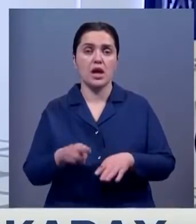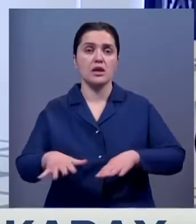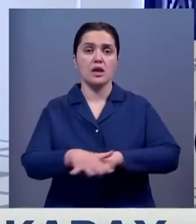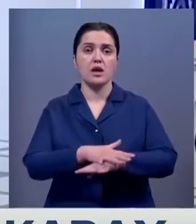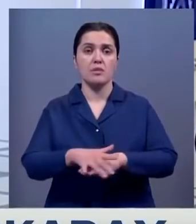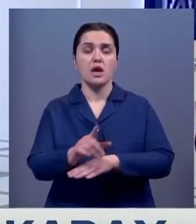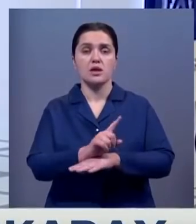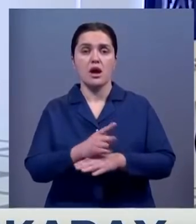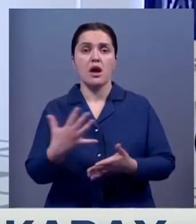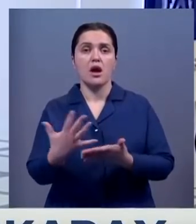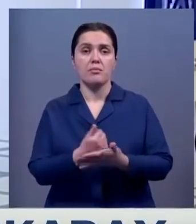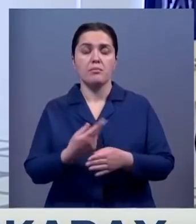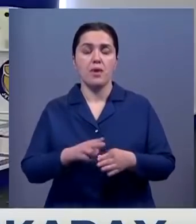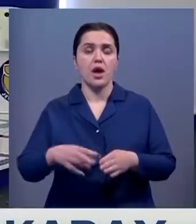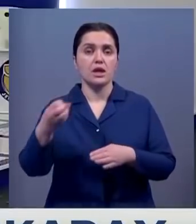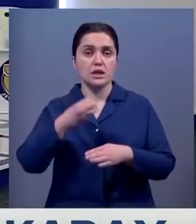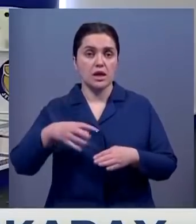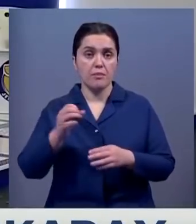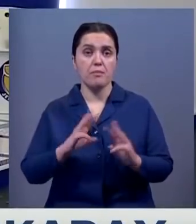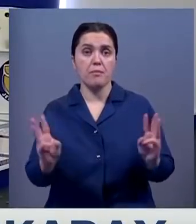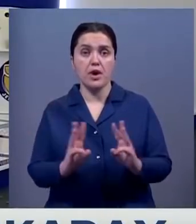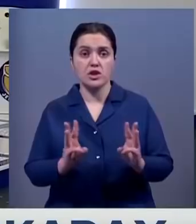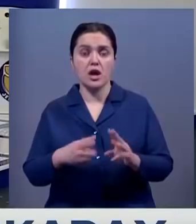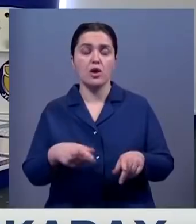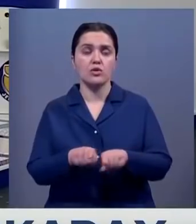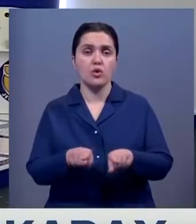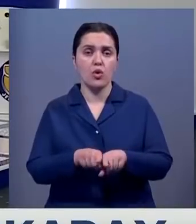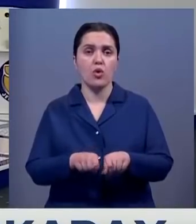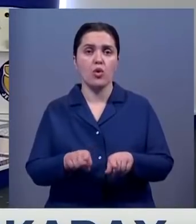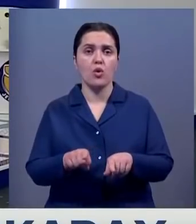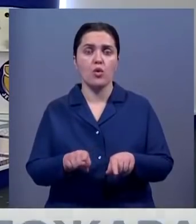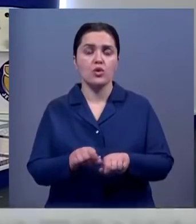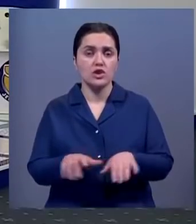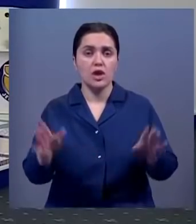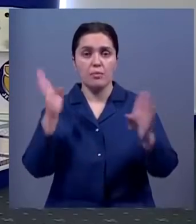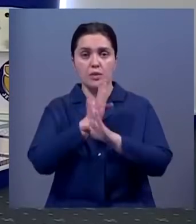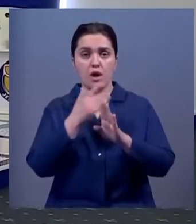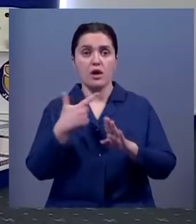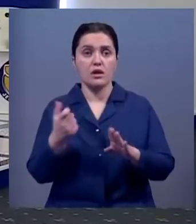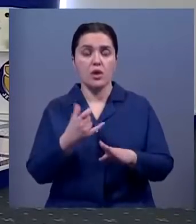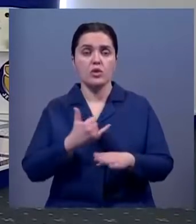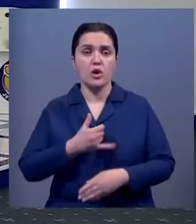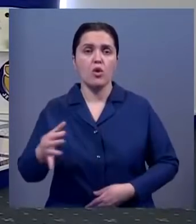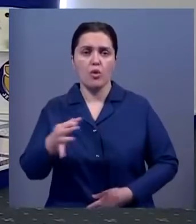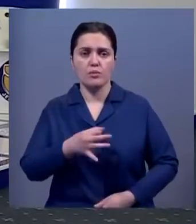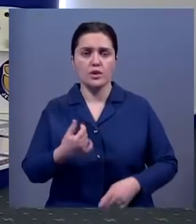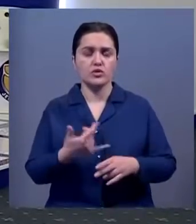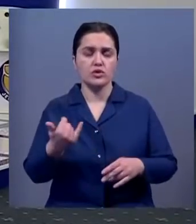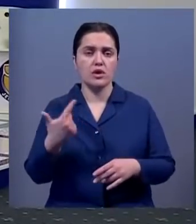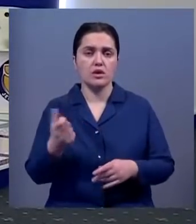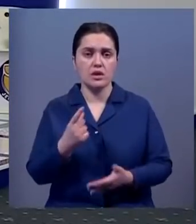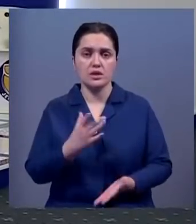датчики обнаружения непосредственно дыма, пожара и датчики утечки природного газа. Так как у нас сейчас, видите, область, она активно газифицируется.